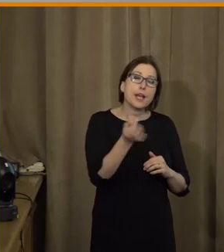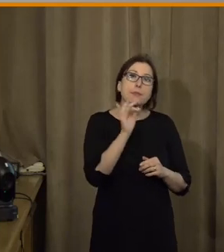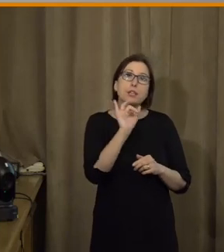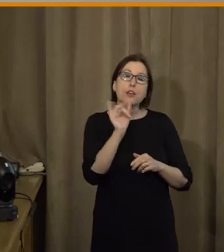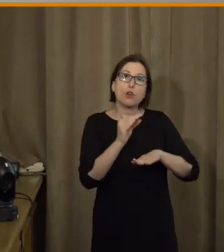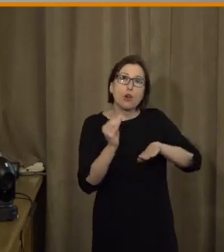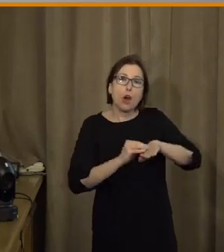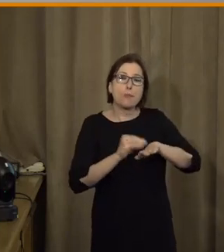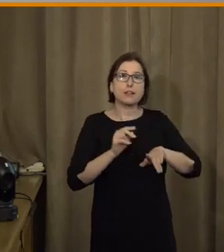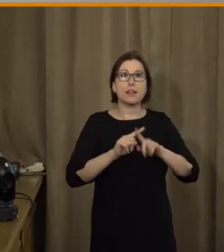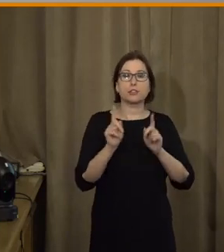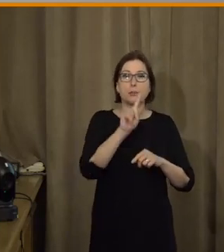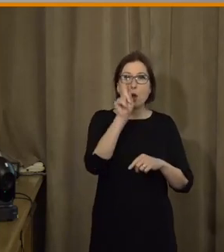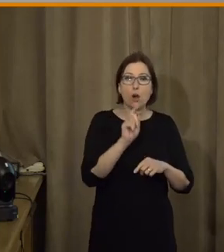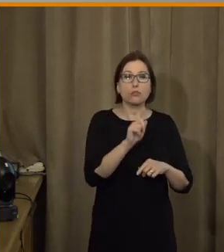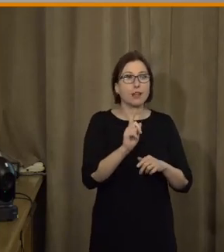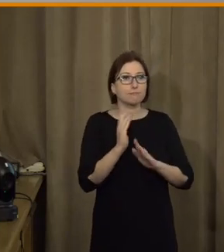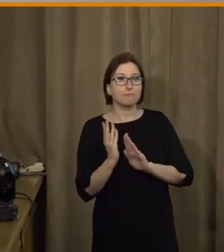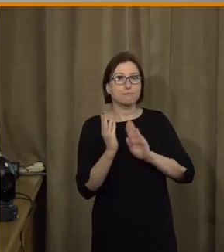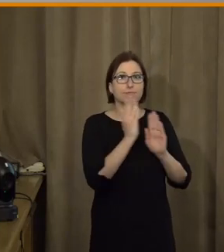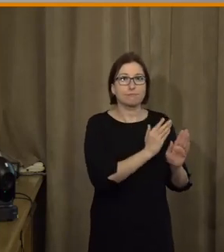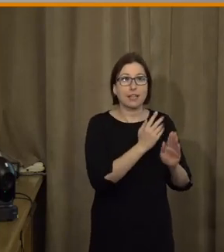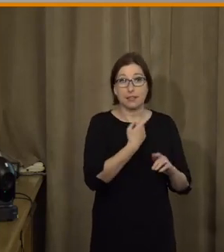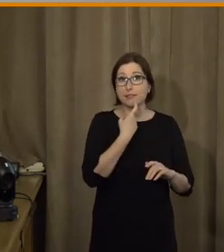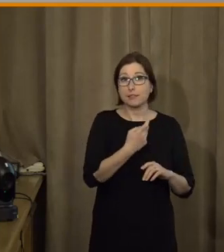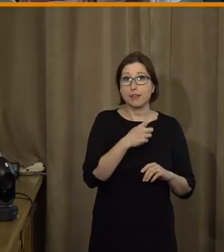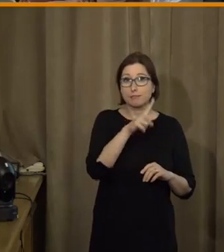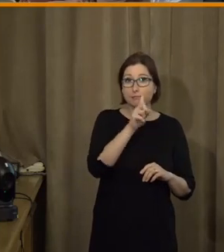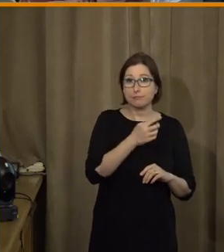komentář, nějakou otázku na kohokoliv z našich panelistů?